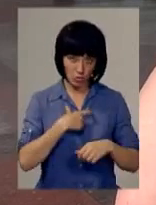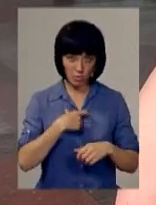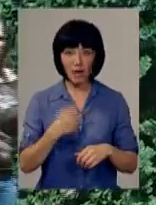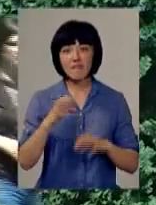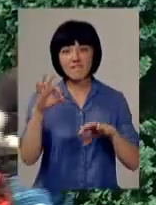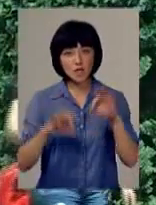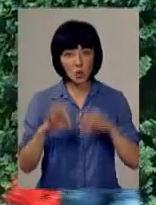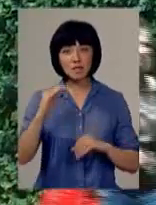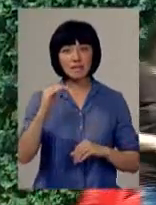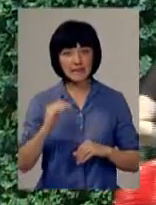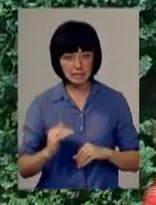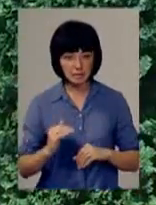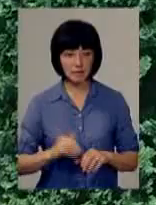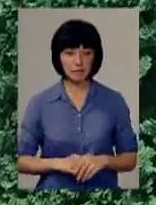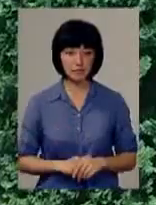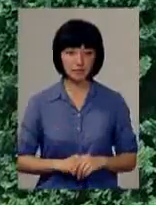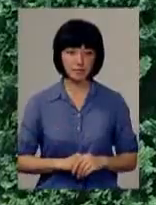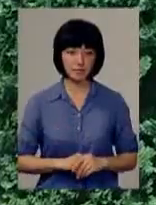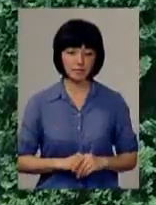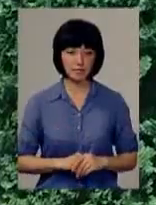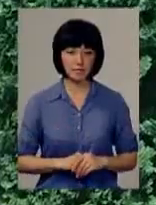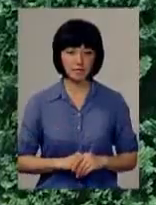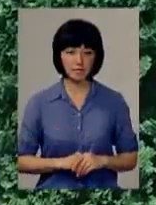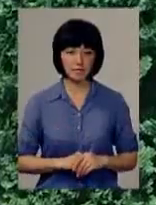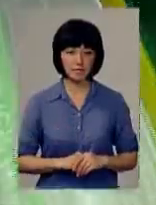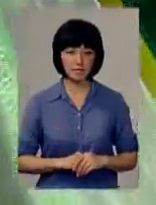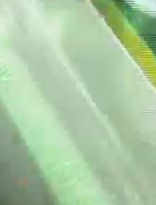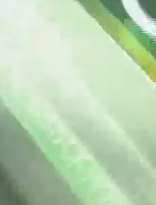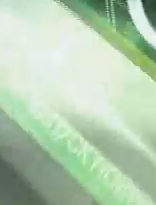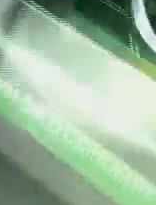будуть низькі відсотки. Крило Фільчаков, Ілля Васильєв для інформаційного випуску.